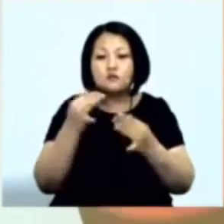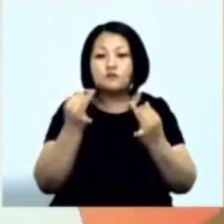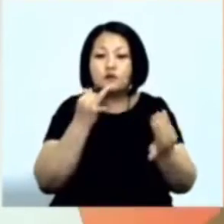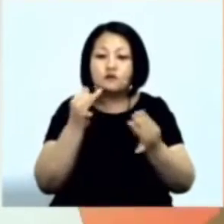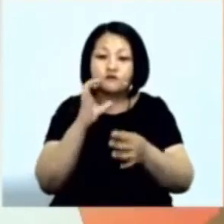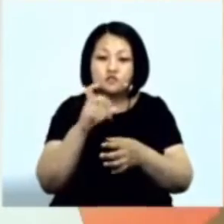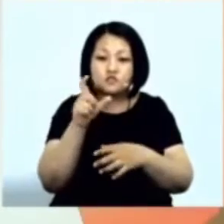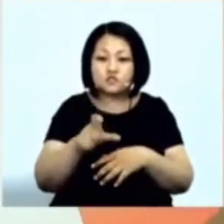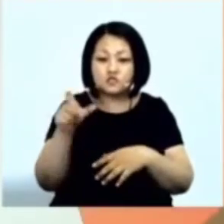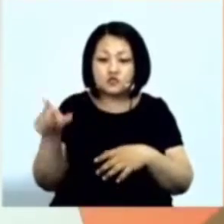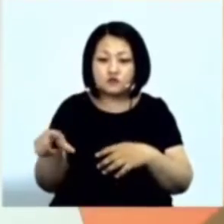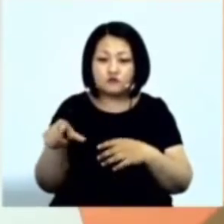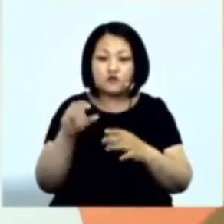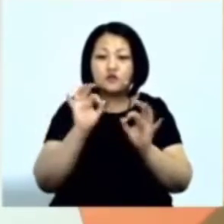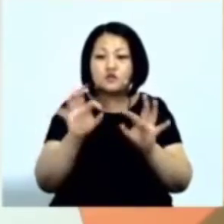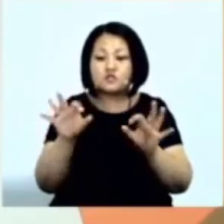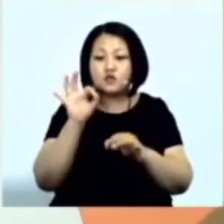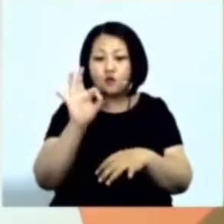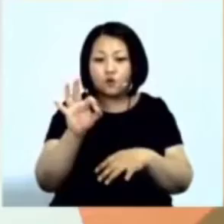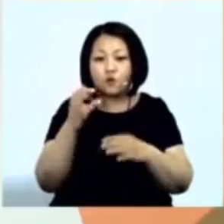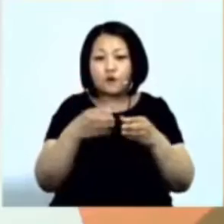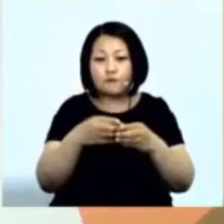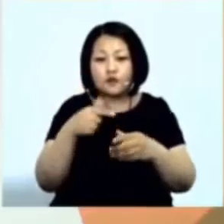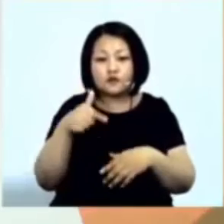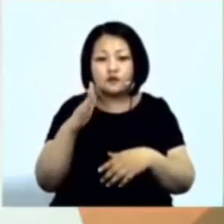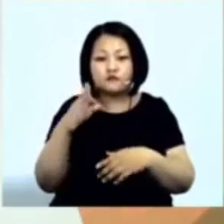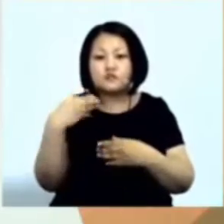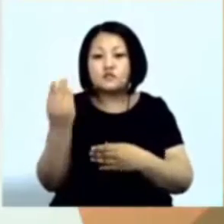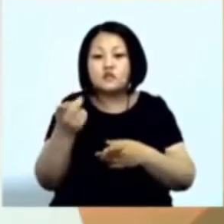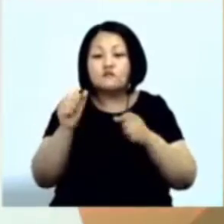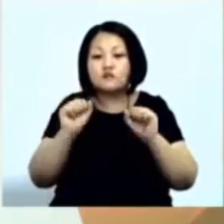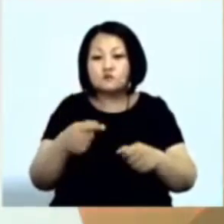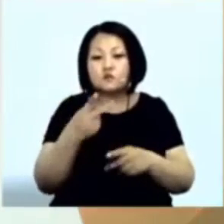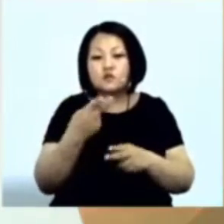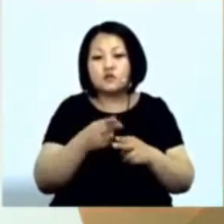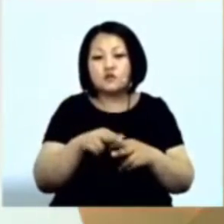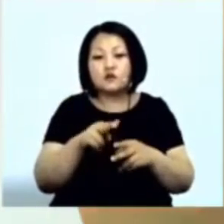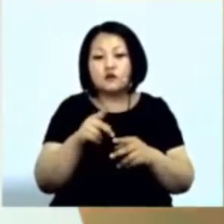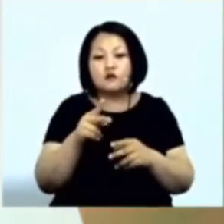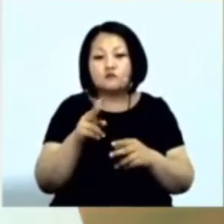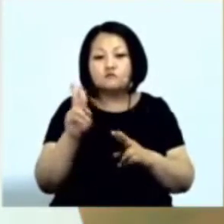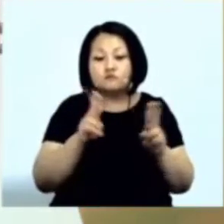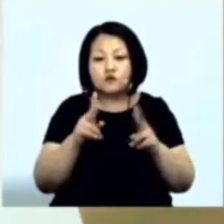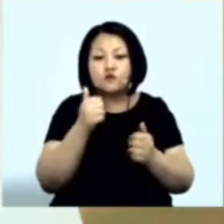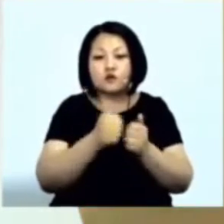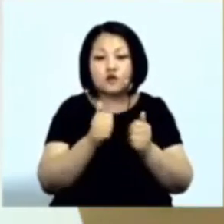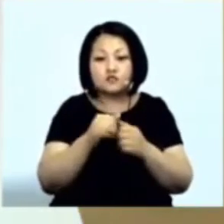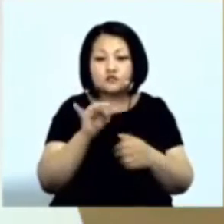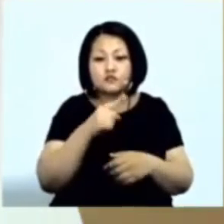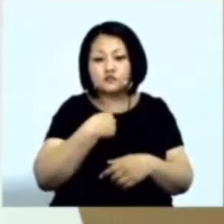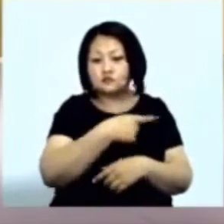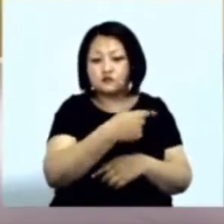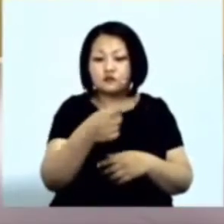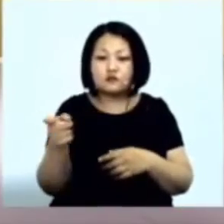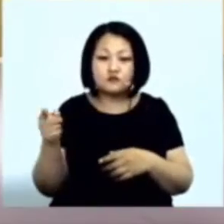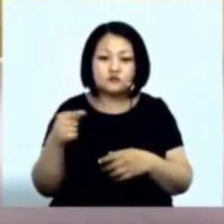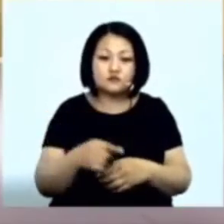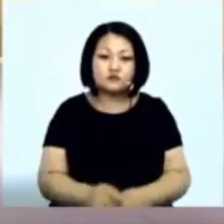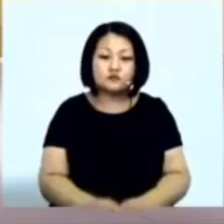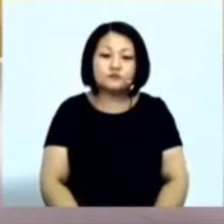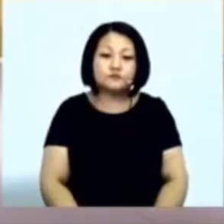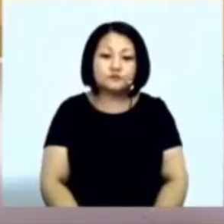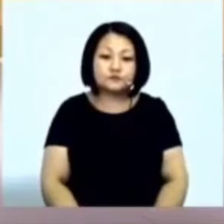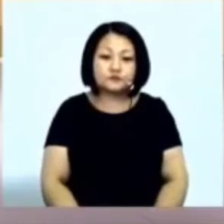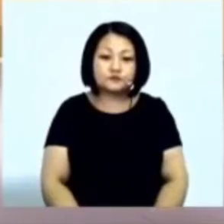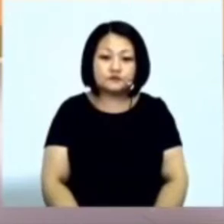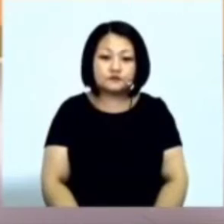Говорить о Гринвей Давать возможность Это право Каждого из нас И вот я Я вот до этого События Вот до этого